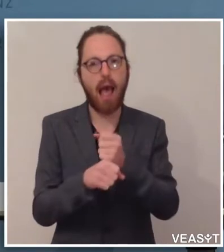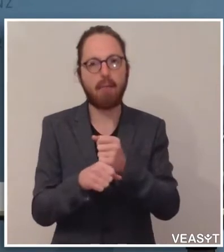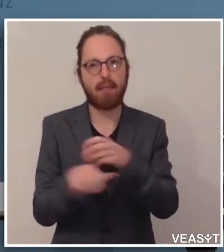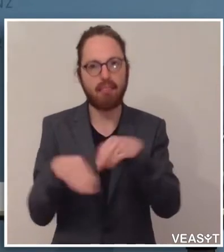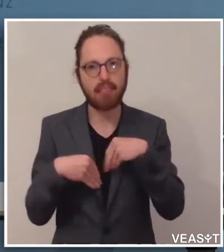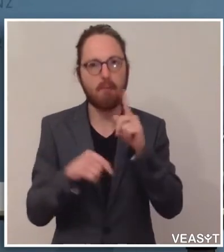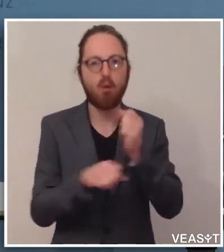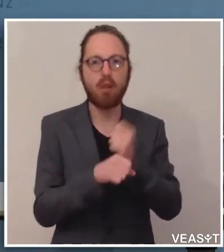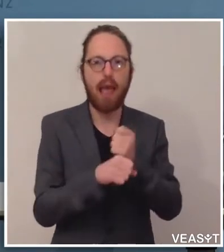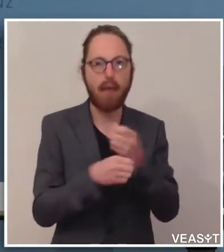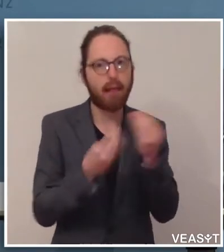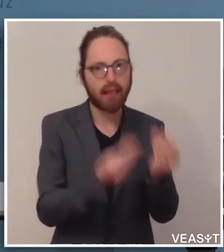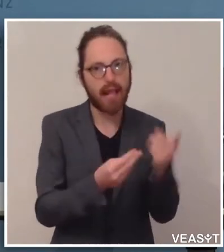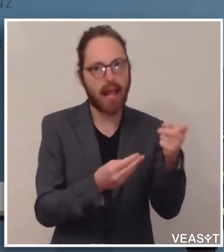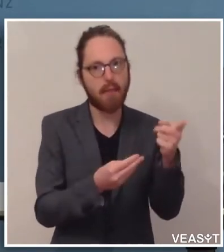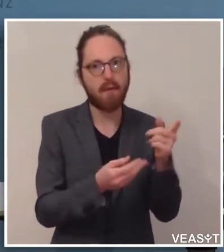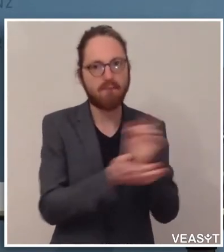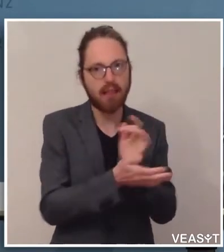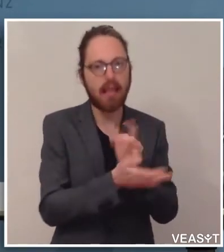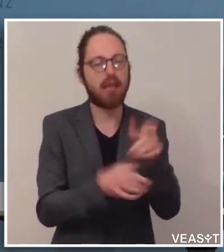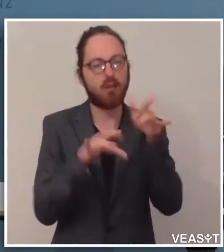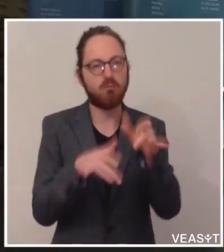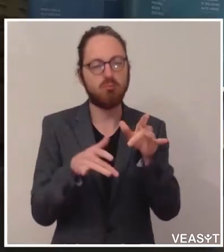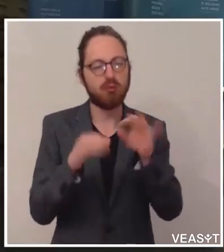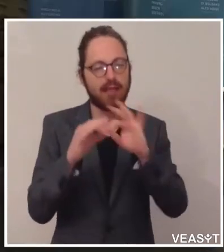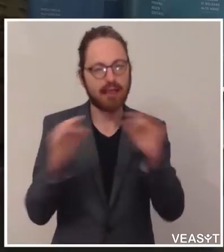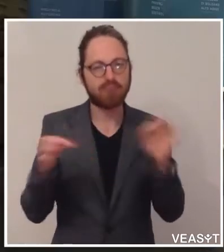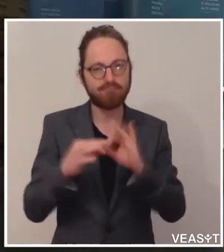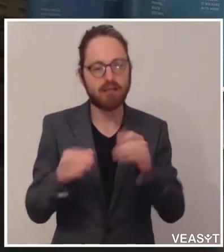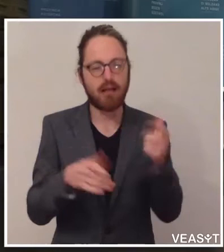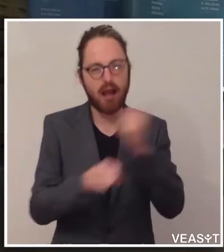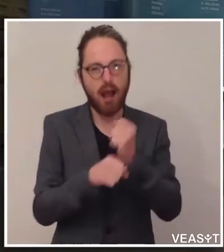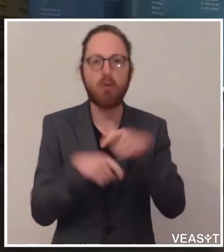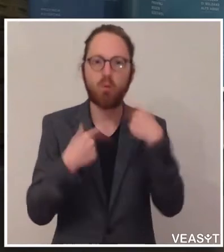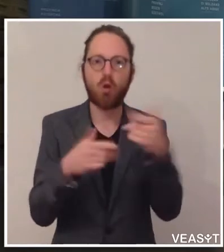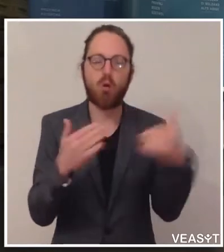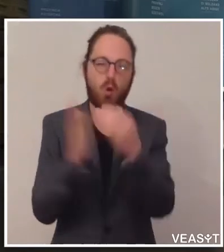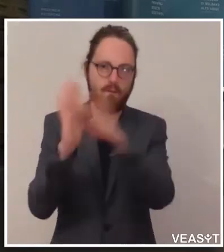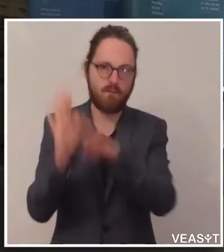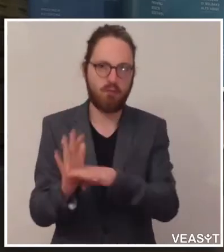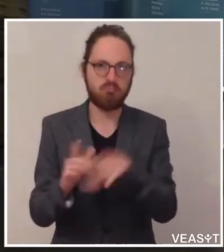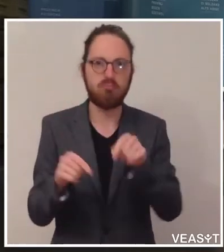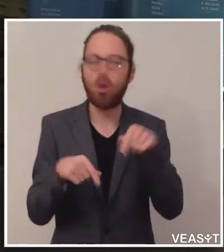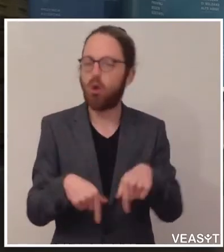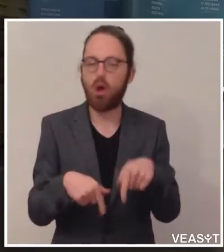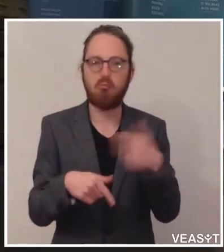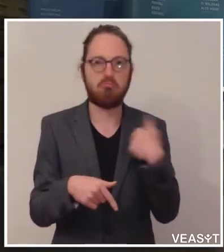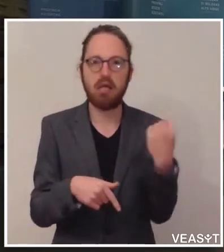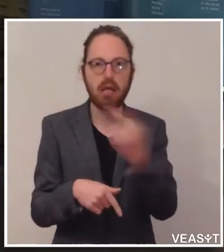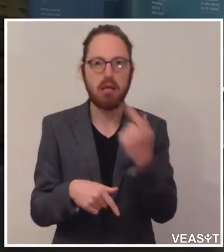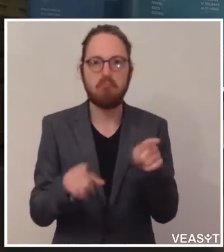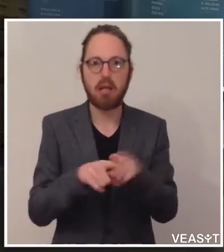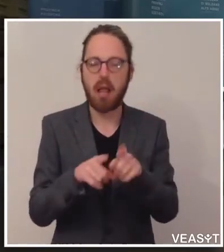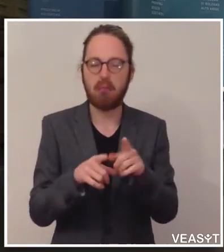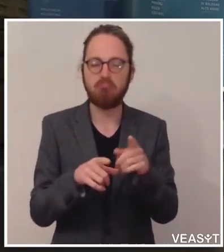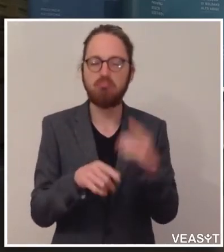die Details ausarbeiten und dann entsprechend den Verordnungen festlegen. Das wird heute die gemeinsame Position sein, die wir vertreten. Wir hoffen, dass die Regierung das dann